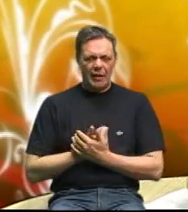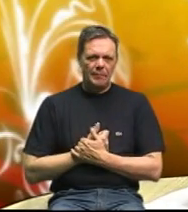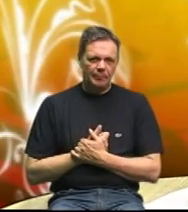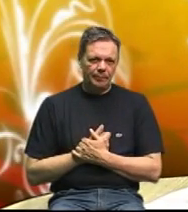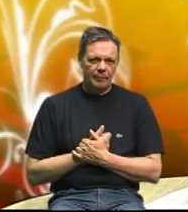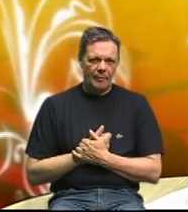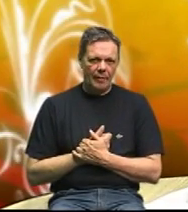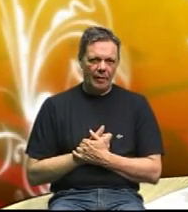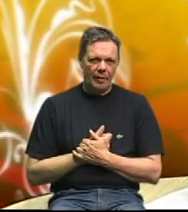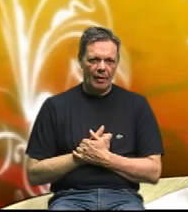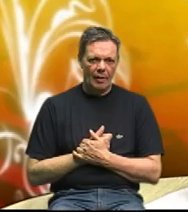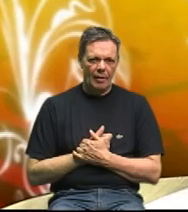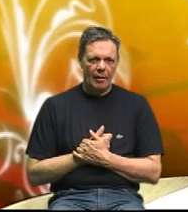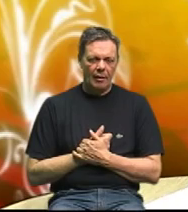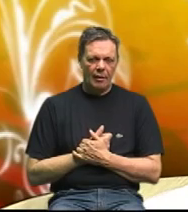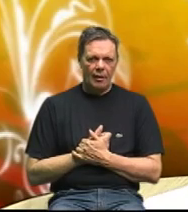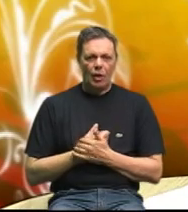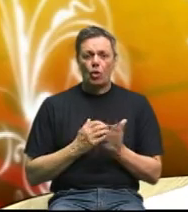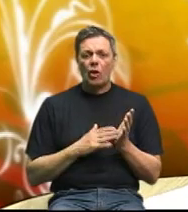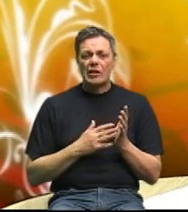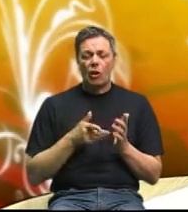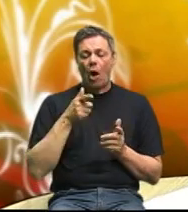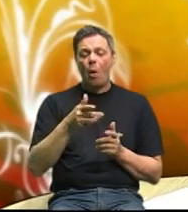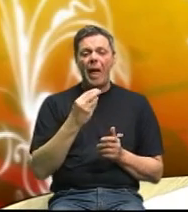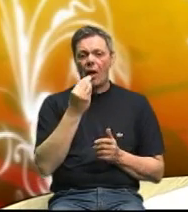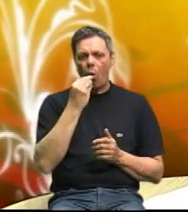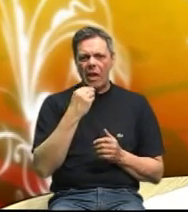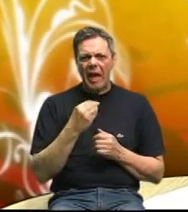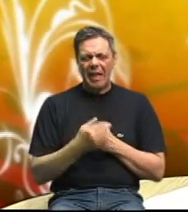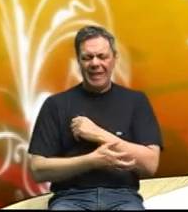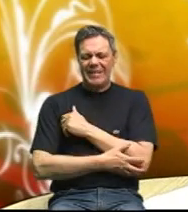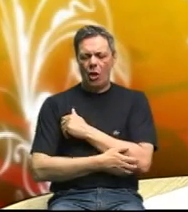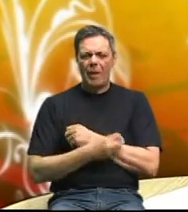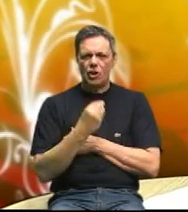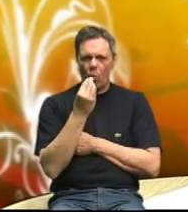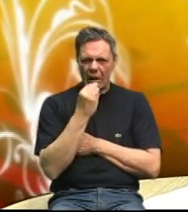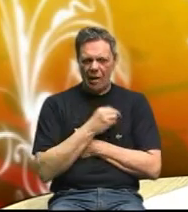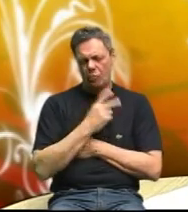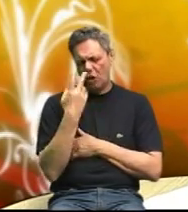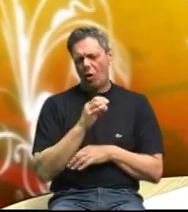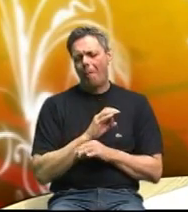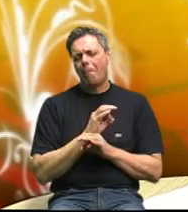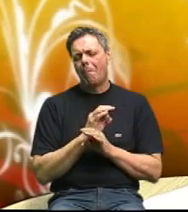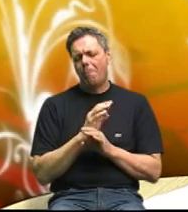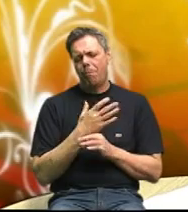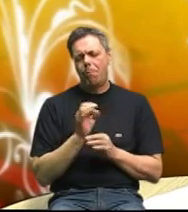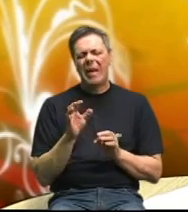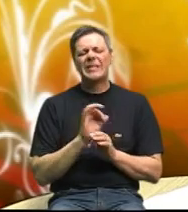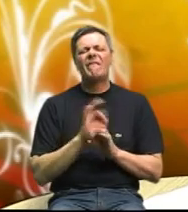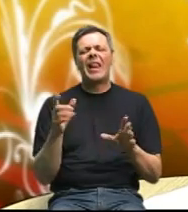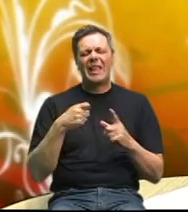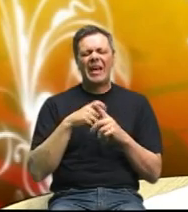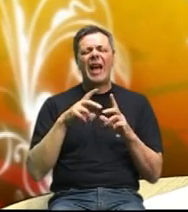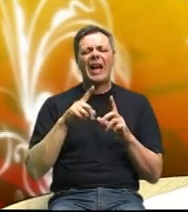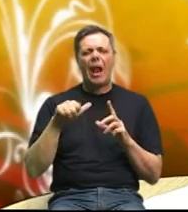znanstveno gospodinđo Olga da onaj ko jede siromašnju hranu to znači bez velikih kalorija ajmo to tako